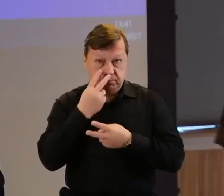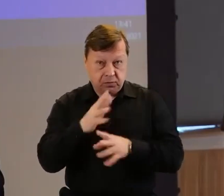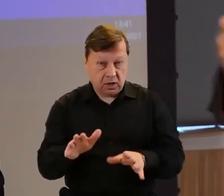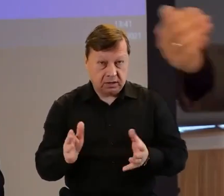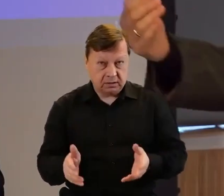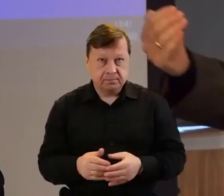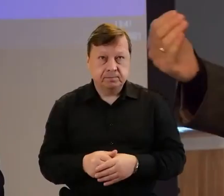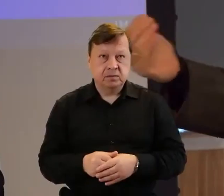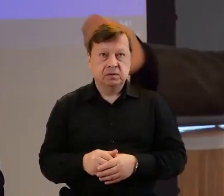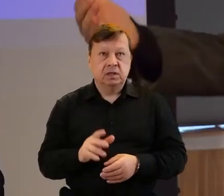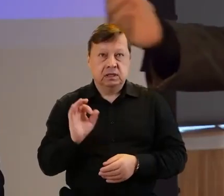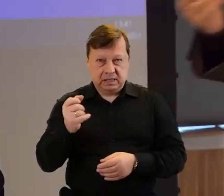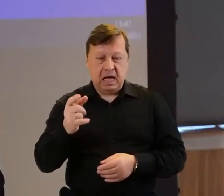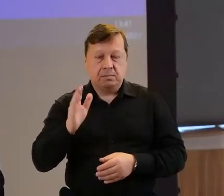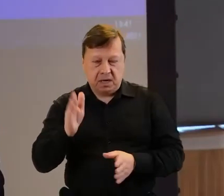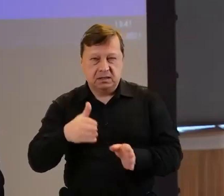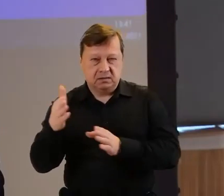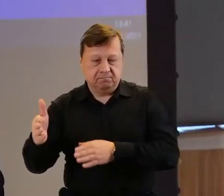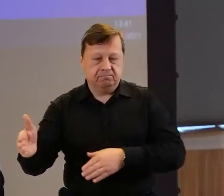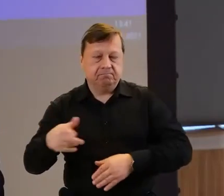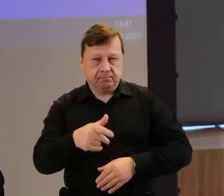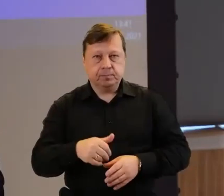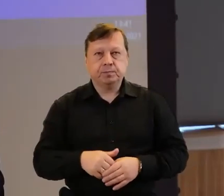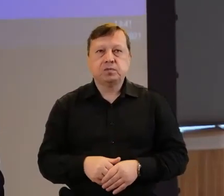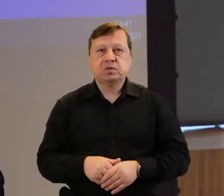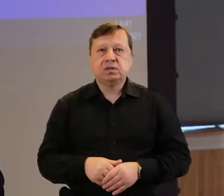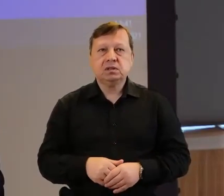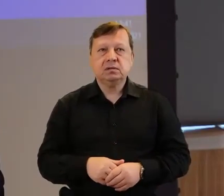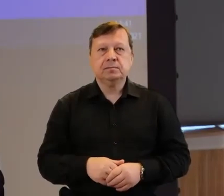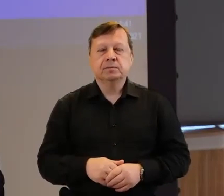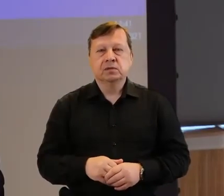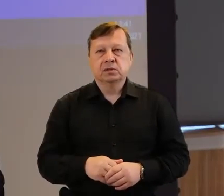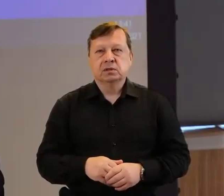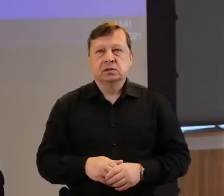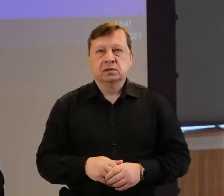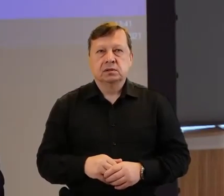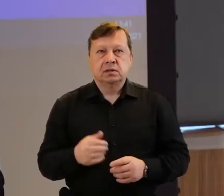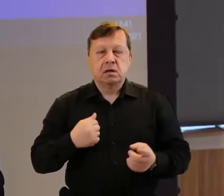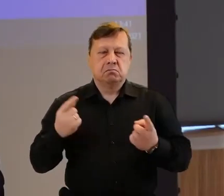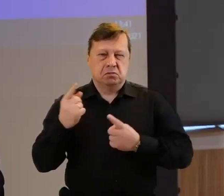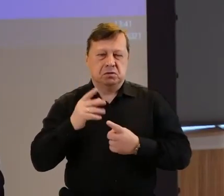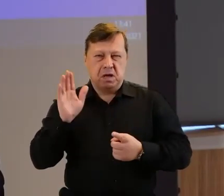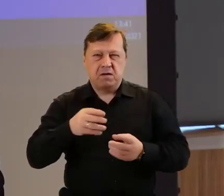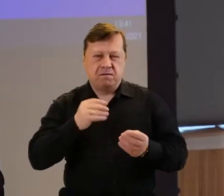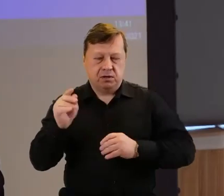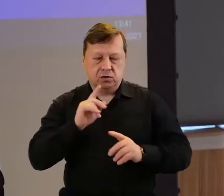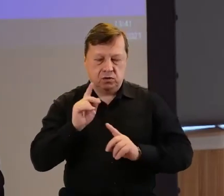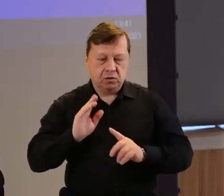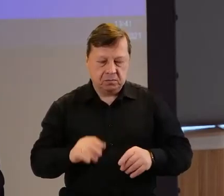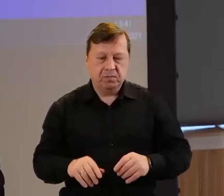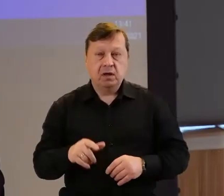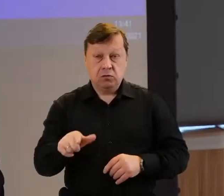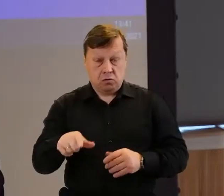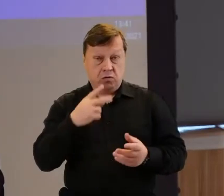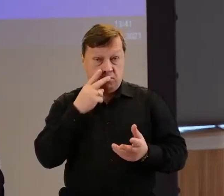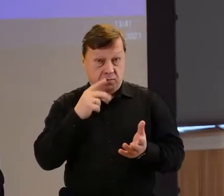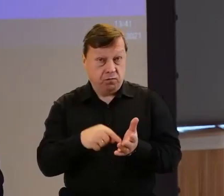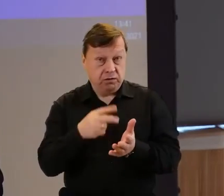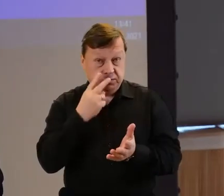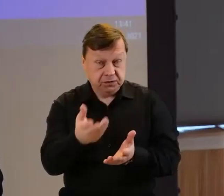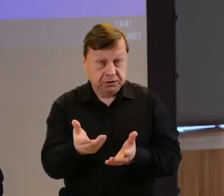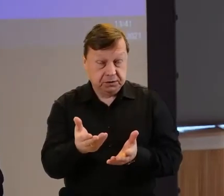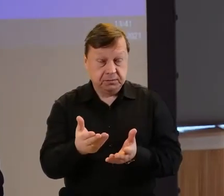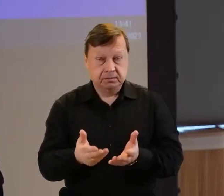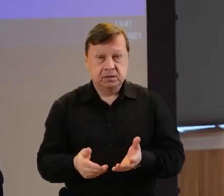zaraz zacznę od was, ale rozmowa, mam nadzieję, będzie szersza, pokazują, że rzeczywiście